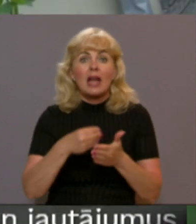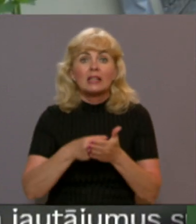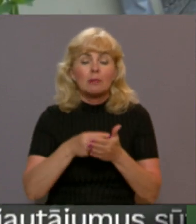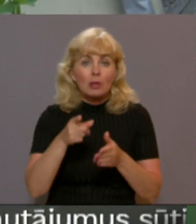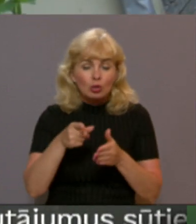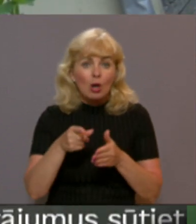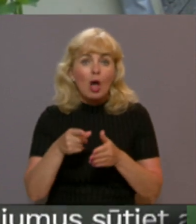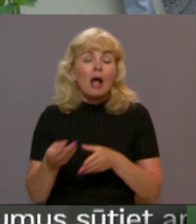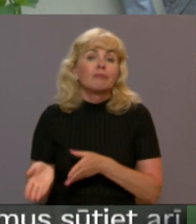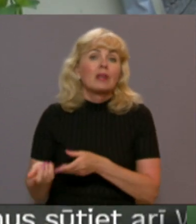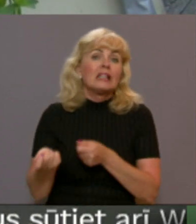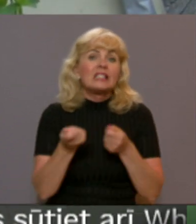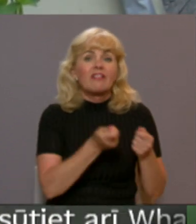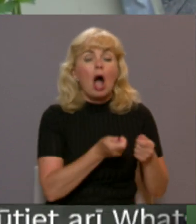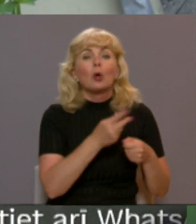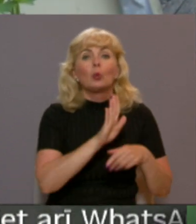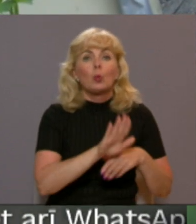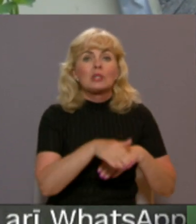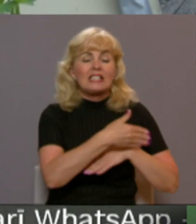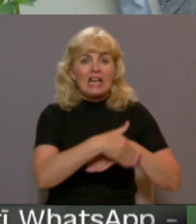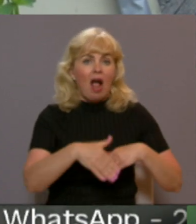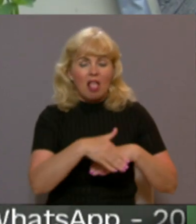Ausmas prukta ar visgailums Latgales regionālā televīzija.